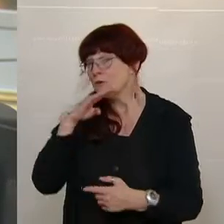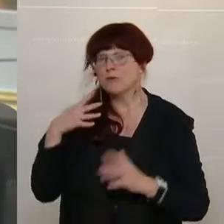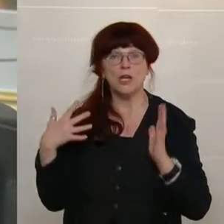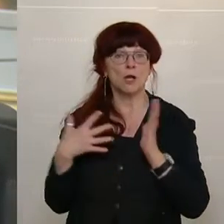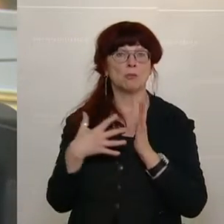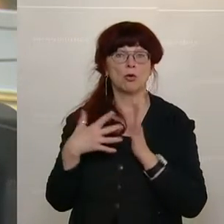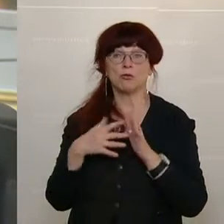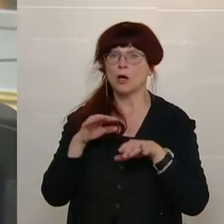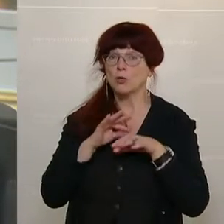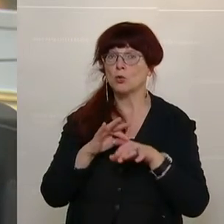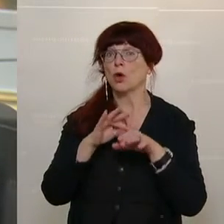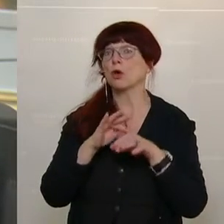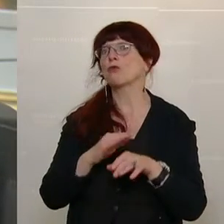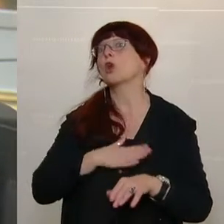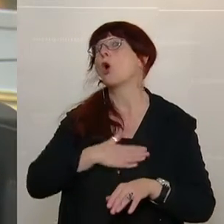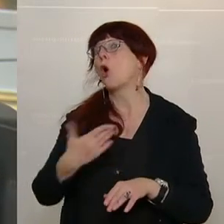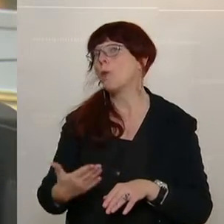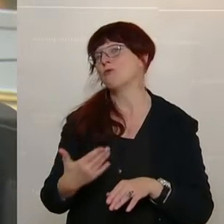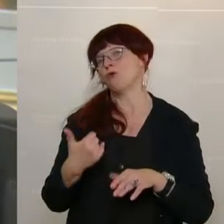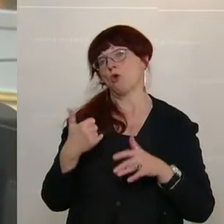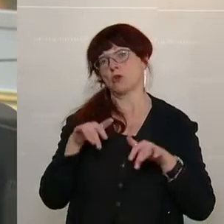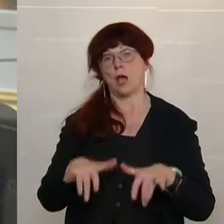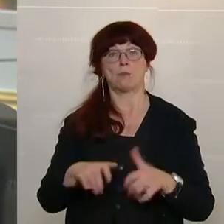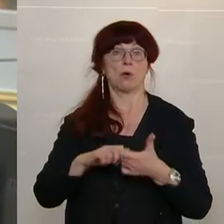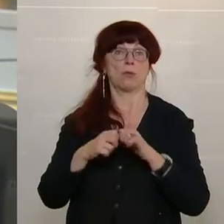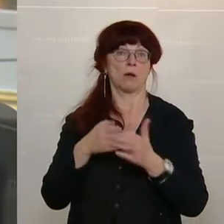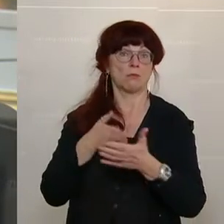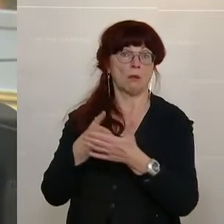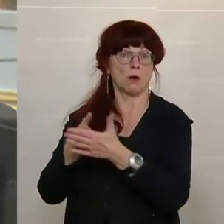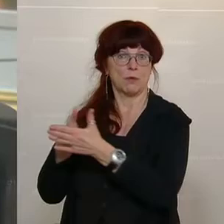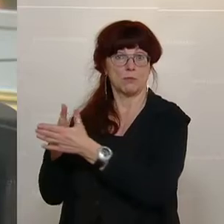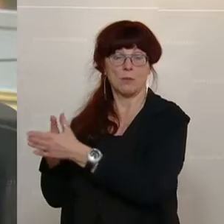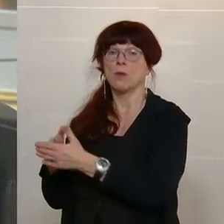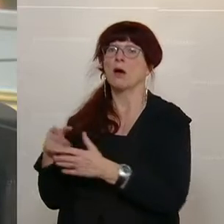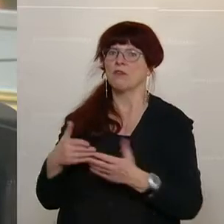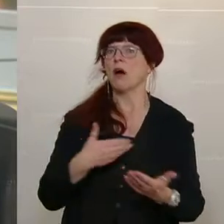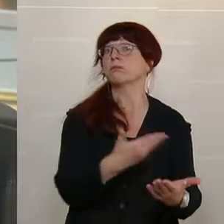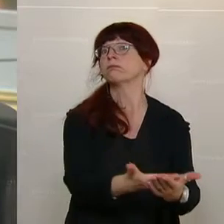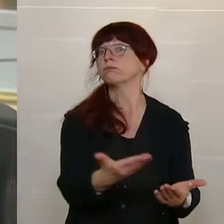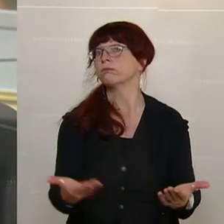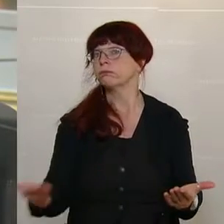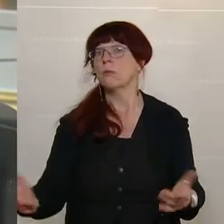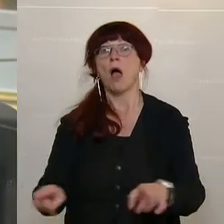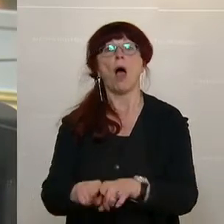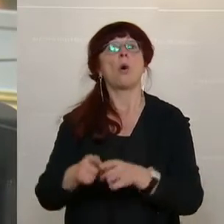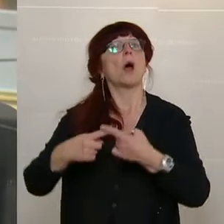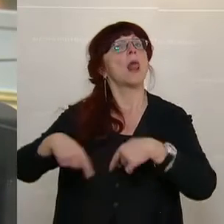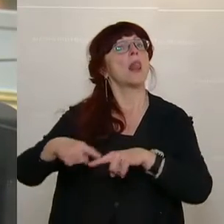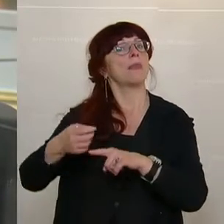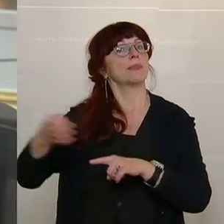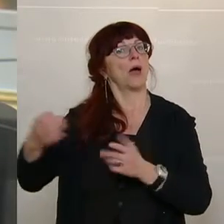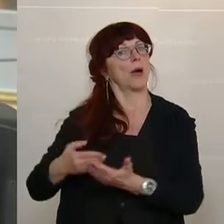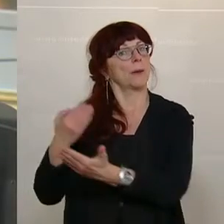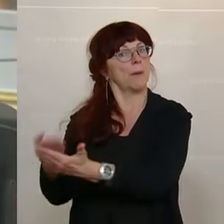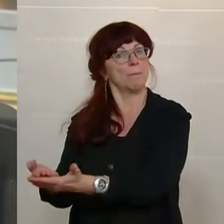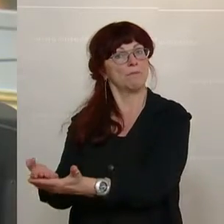trotz all der Widrigkeiten erledigen können, Ihnen vorgelegt, dem Hohen Haus, den Landtagen auch vorgelegt. Und